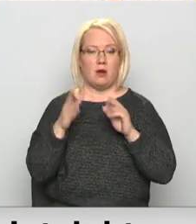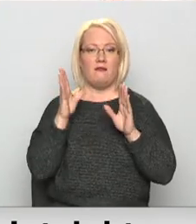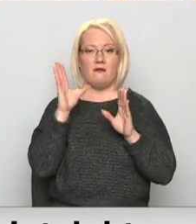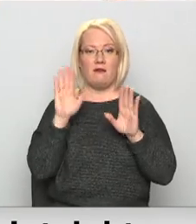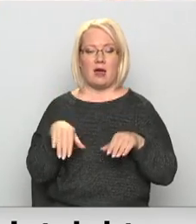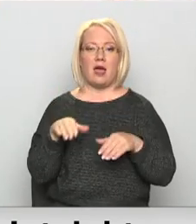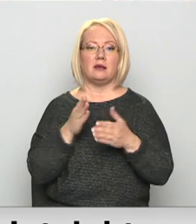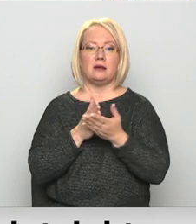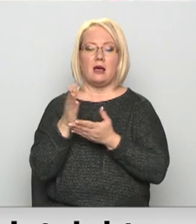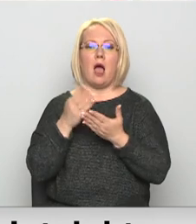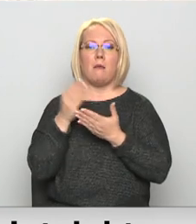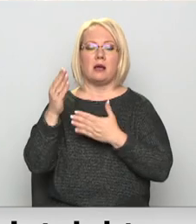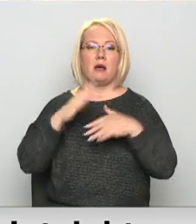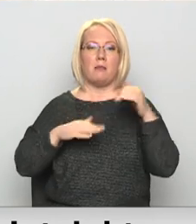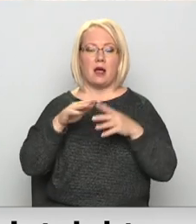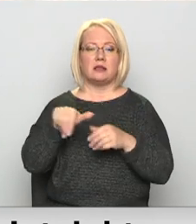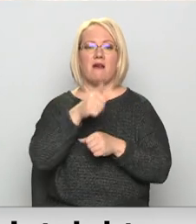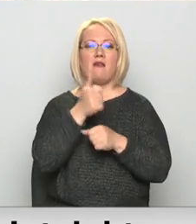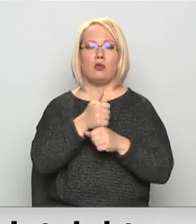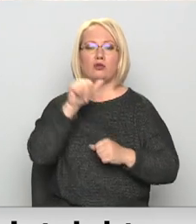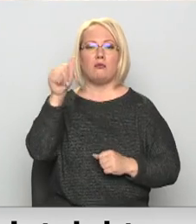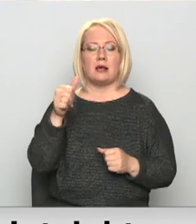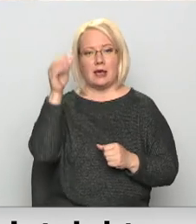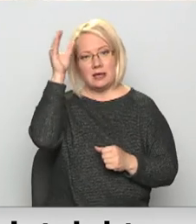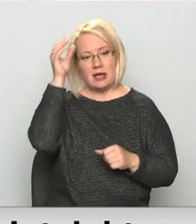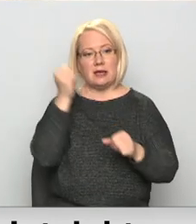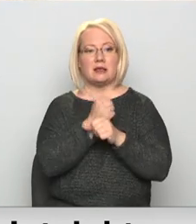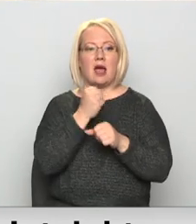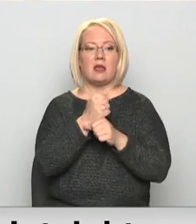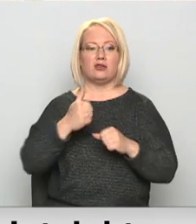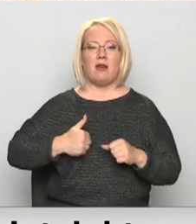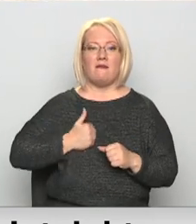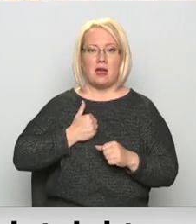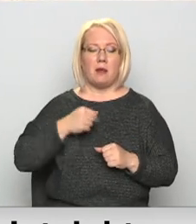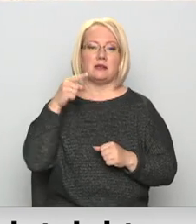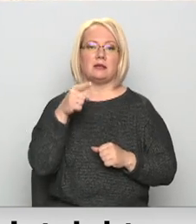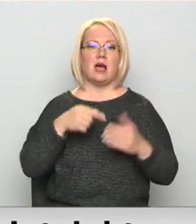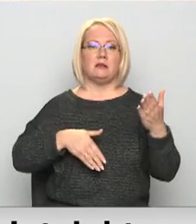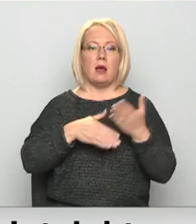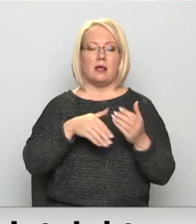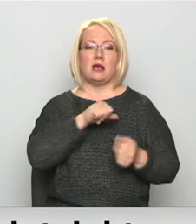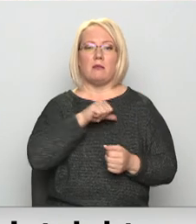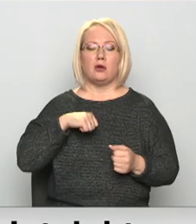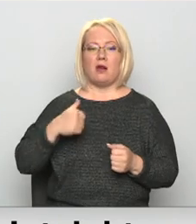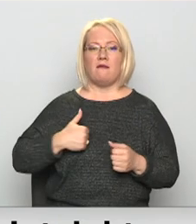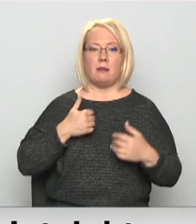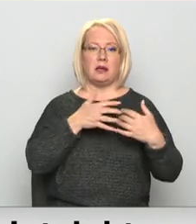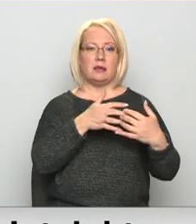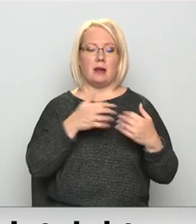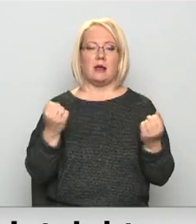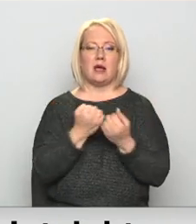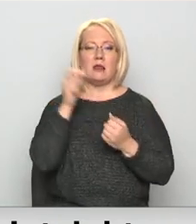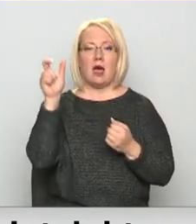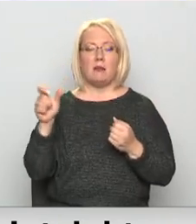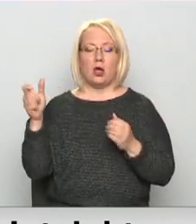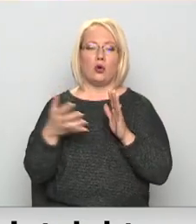doties apmaksātā praksai Latvijas vadošajos mākslīgā intelektu izstrādāšanas uzņēmumos, kas tādējā darīja palīdzēt pašiem komersantiem cīnīties ar darbspēku trūkumu